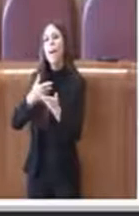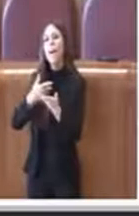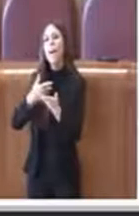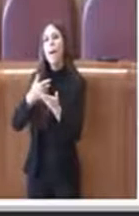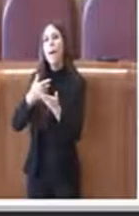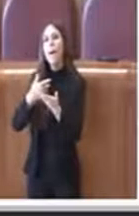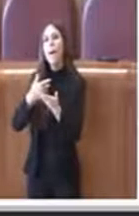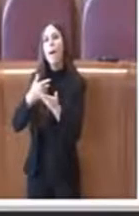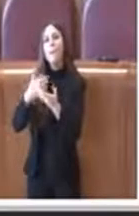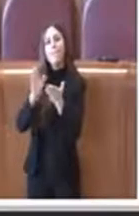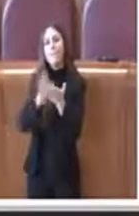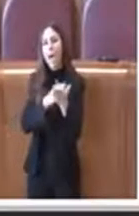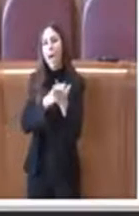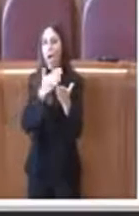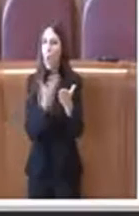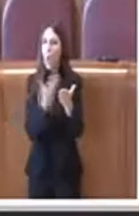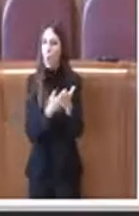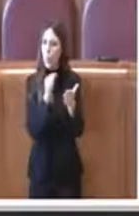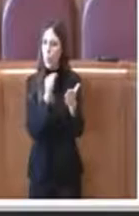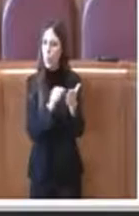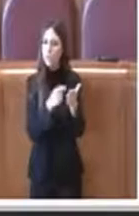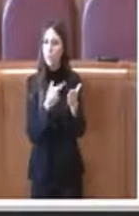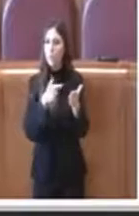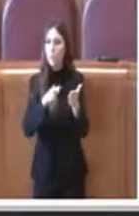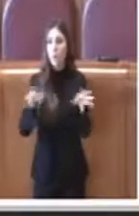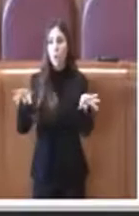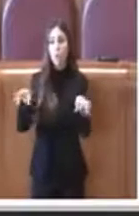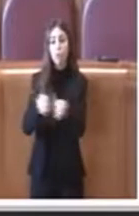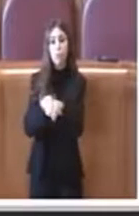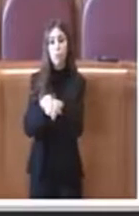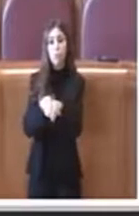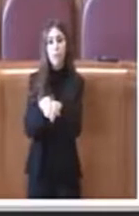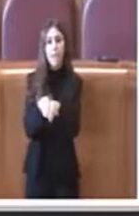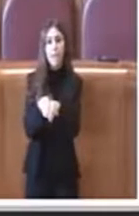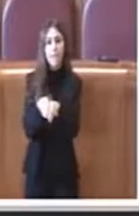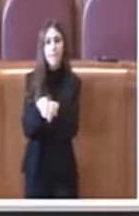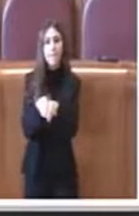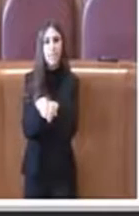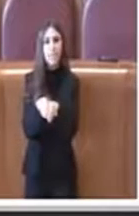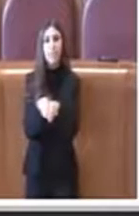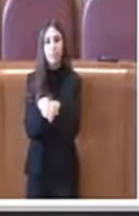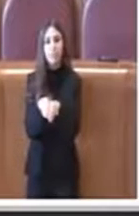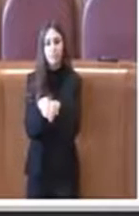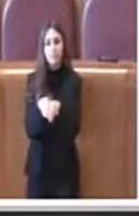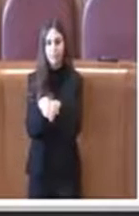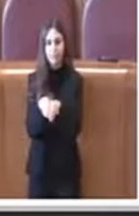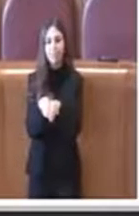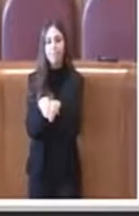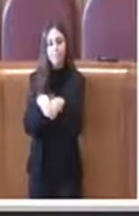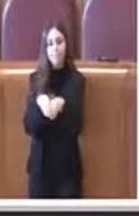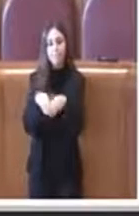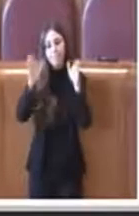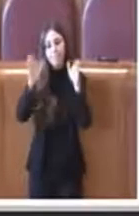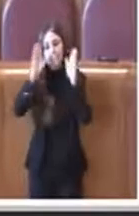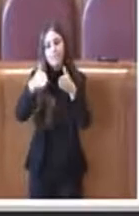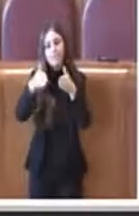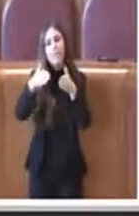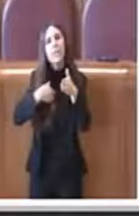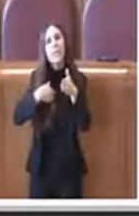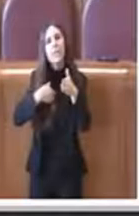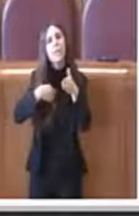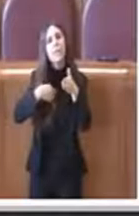vogliamo valutazione perché la giunta è andata a incentrare tutto quanto lo schema